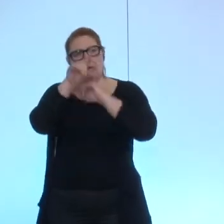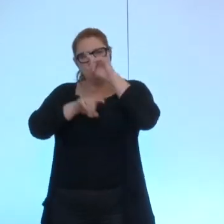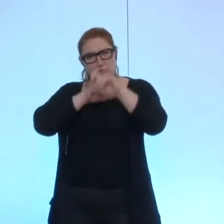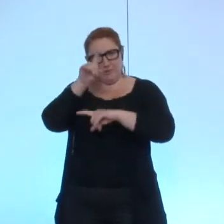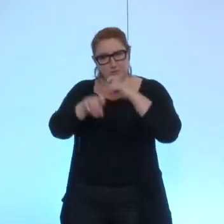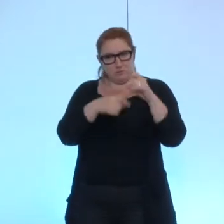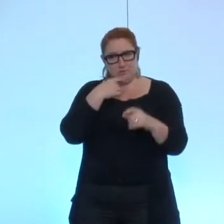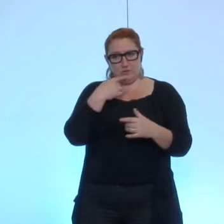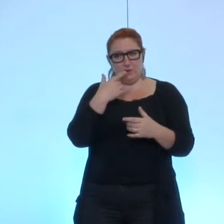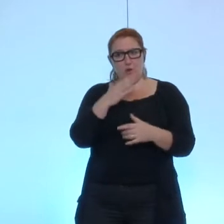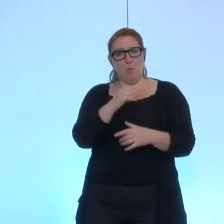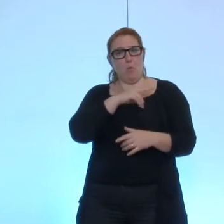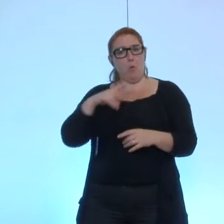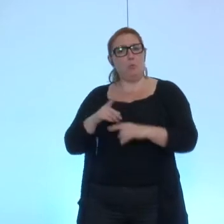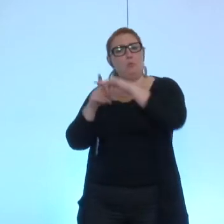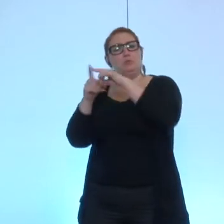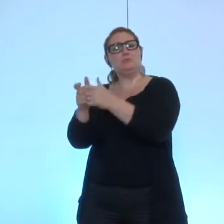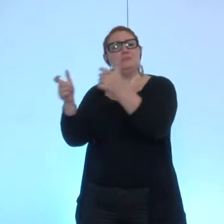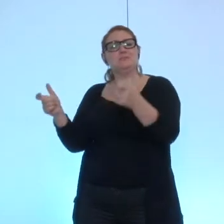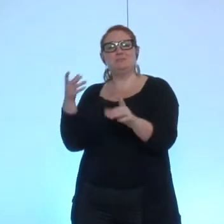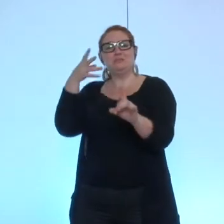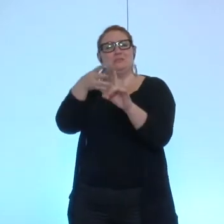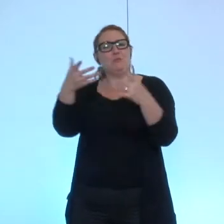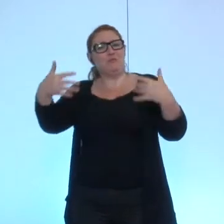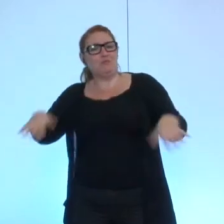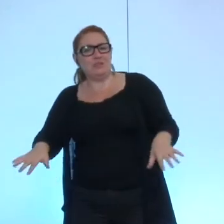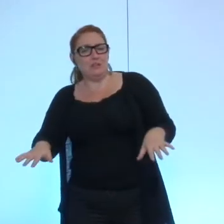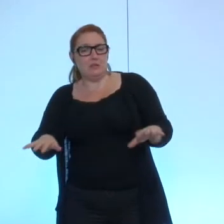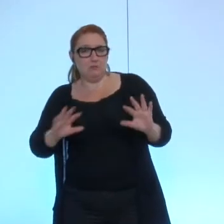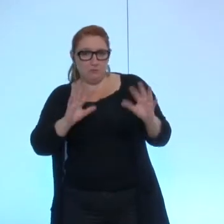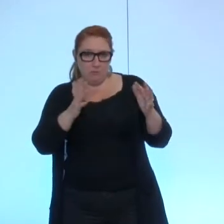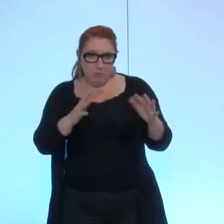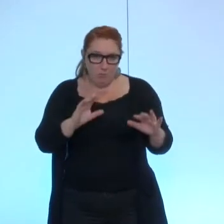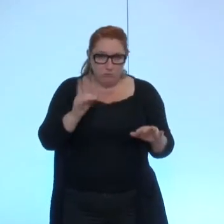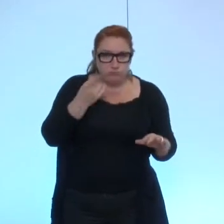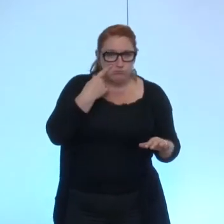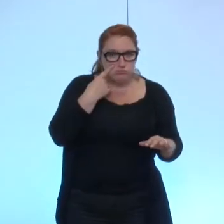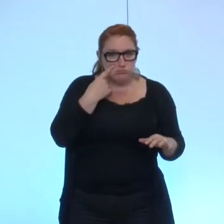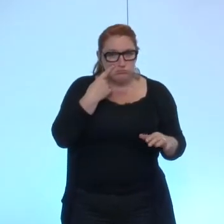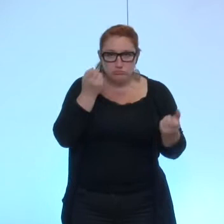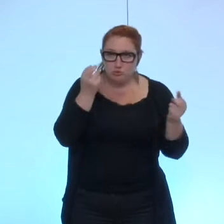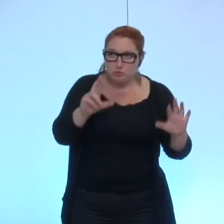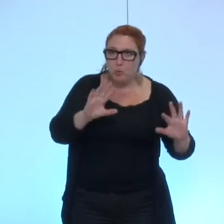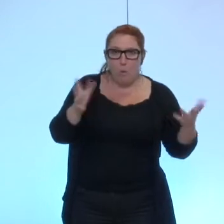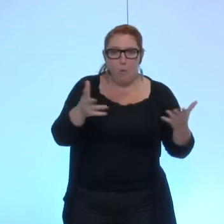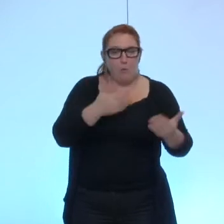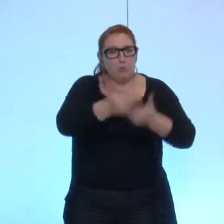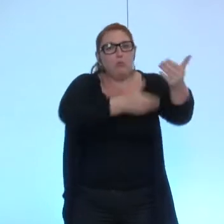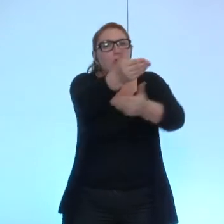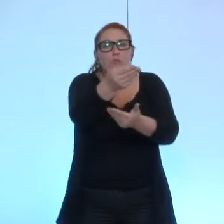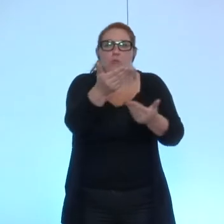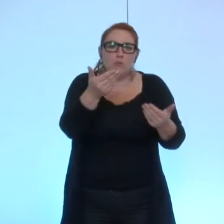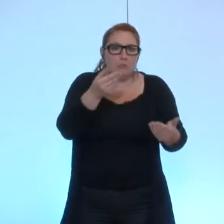fois la mission de copro plus terminée tout sera tout va rouler tout seul dans la mesure où